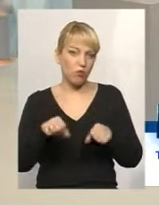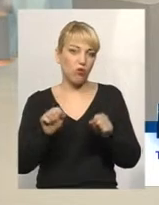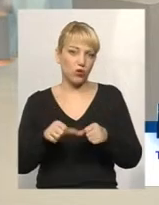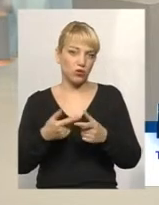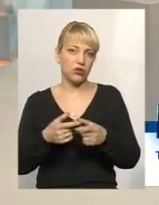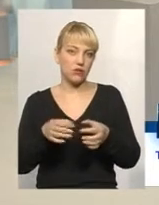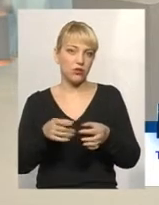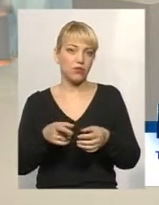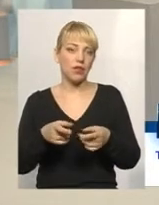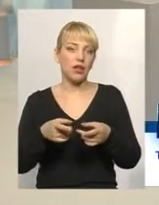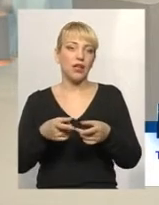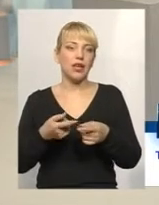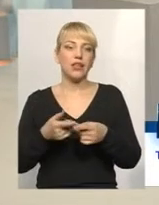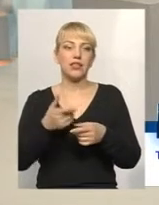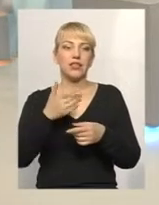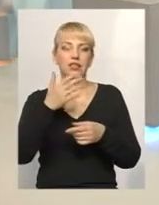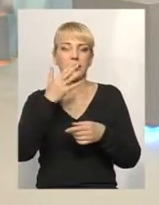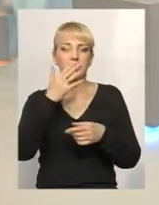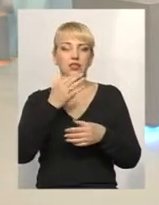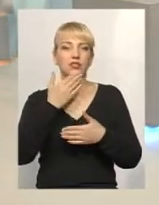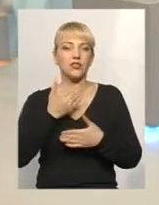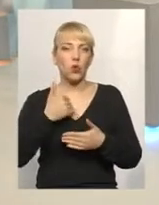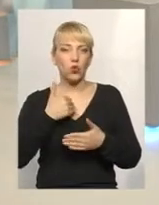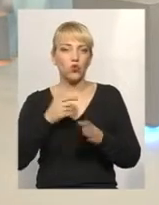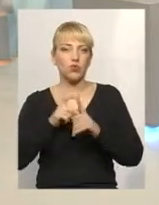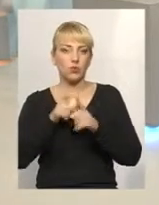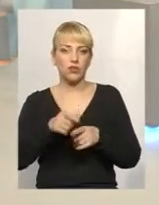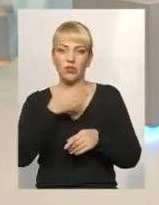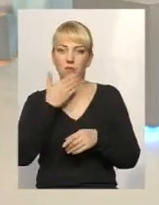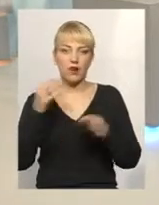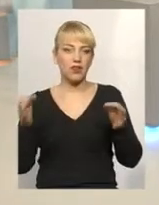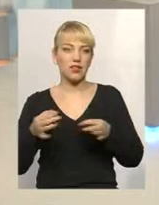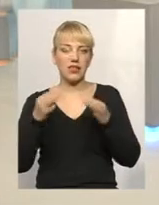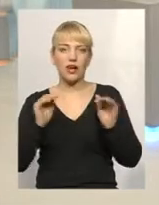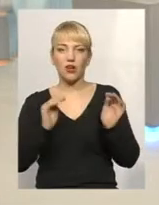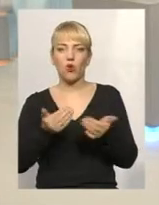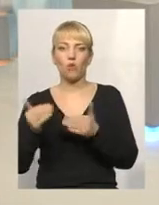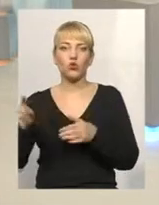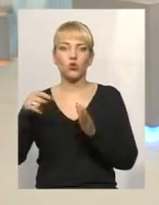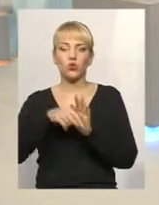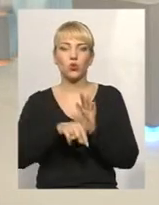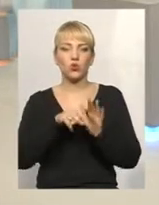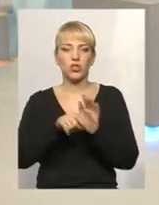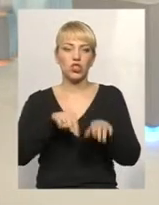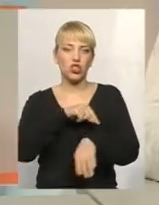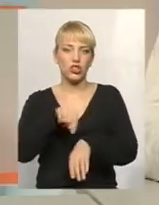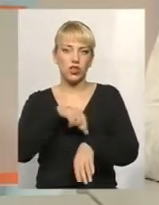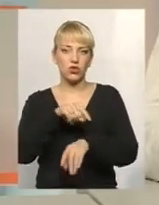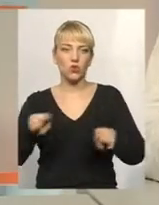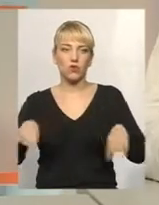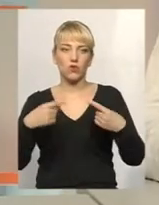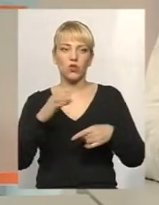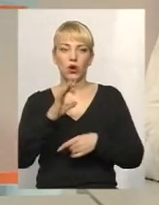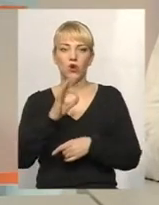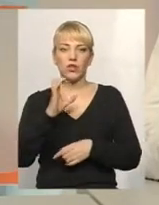шановні слухачці, відповім, немає ніяких обмежень стосовно часу створення ОСББ. Тобто,